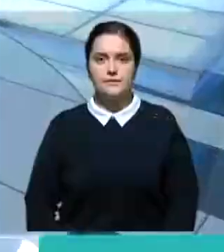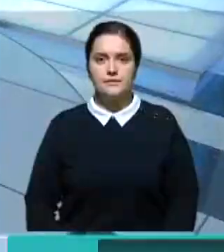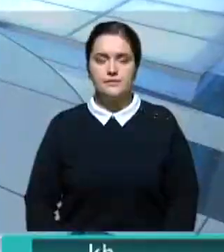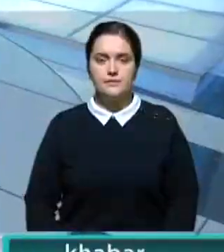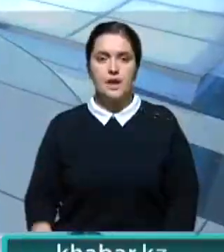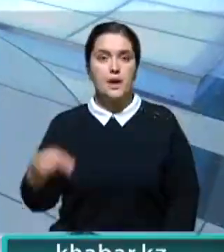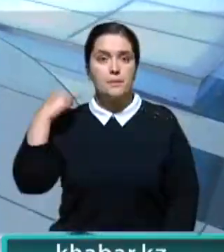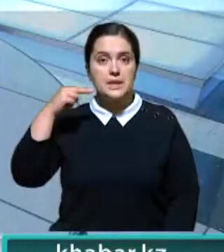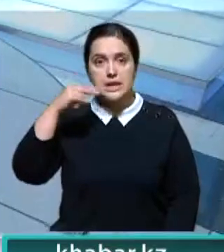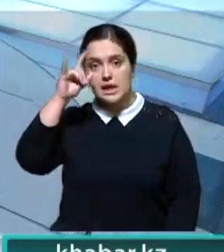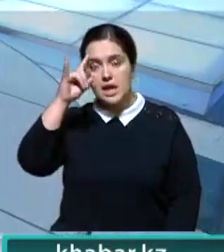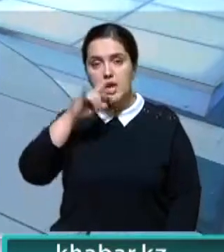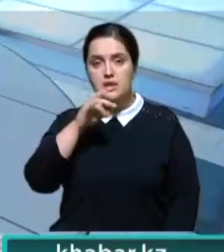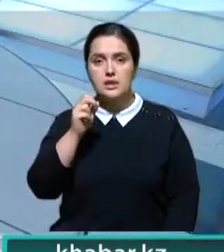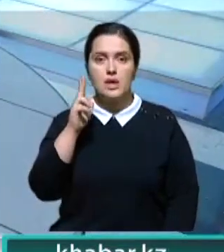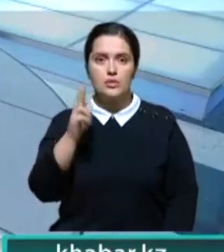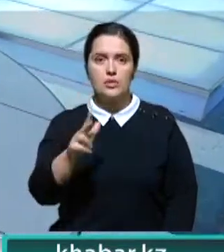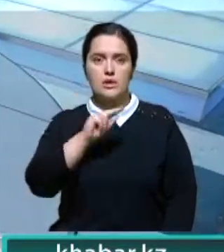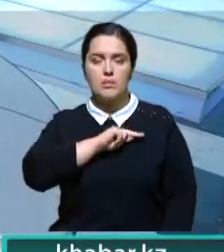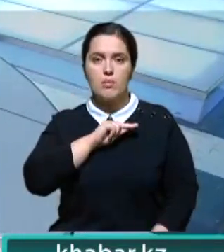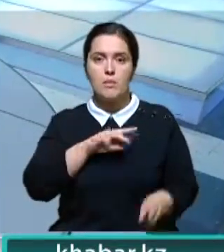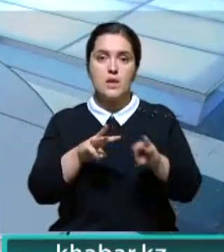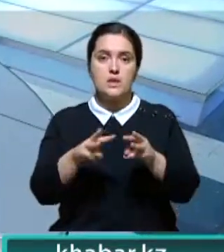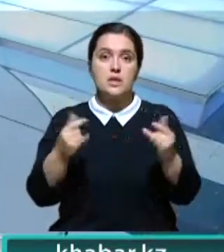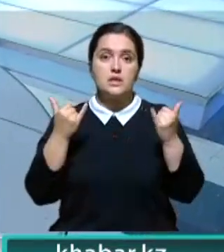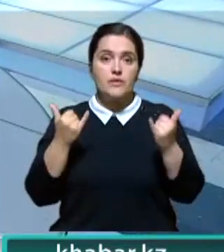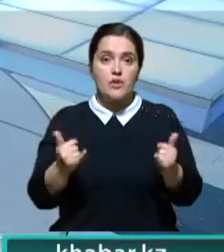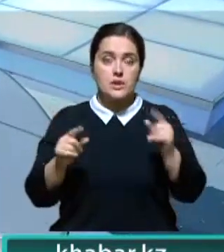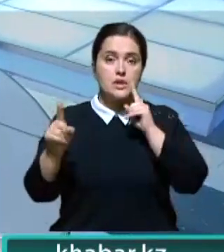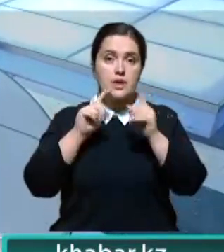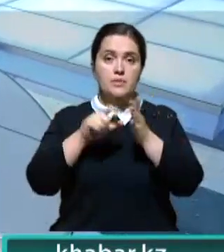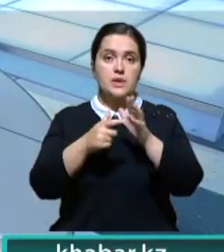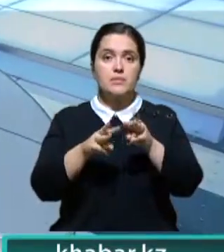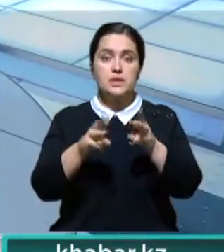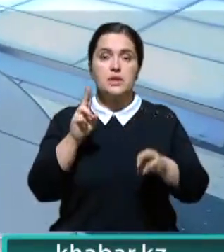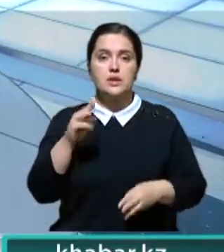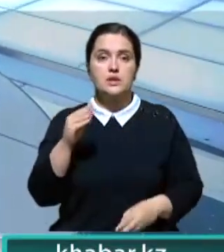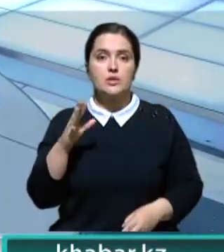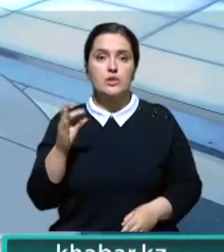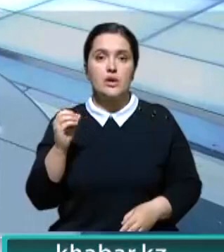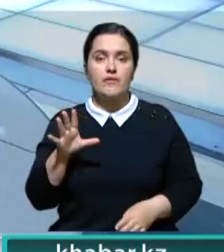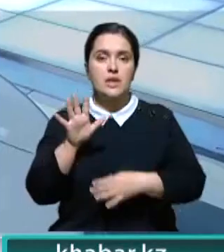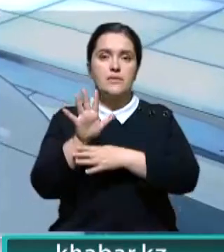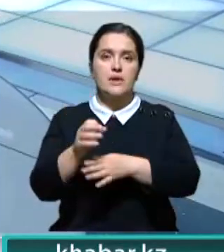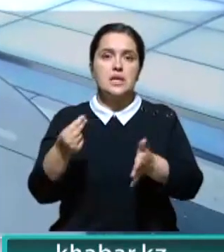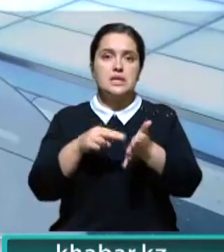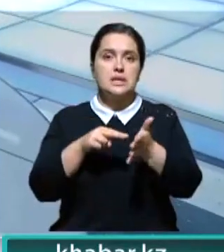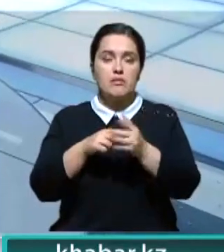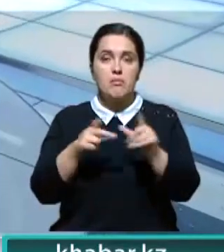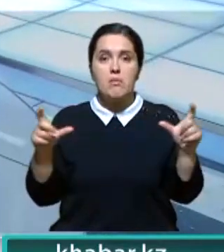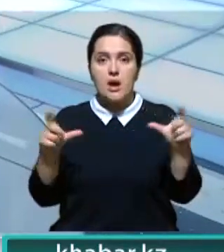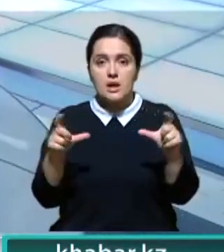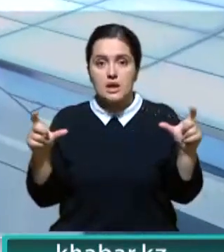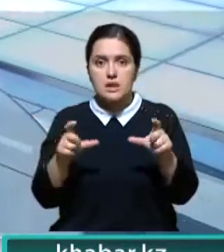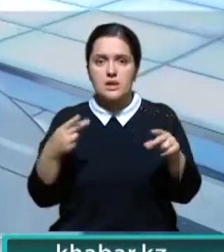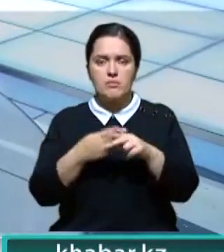Президент Казахстана на тройку оценил работу правительства. Сегодня на расширенном заседании кабинета министров Касымжимар Тукаев раскритиковал цены